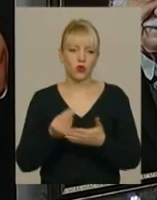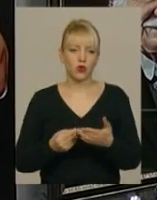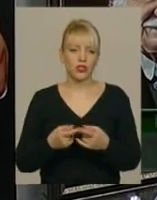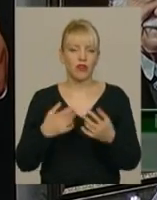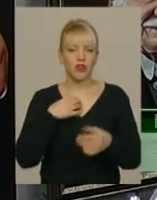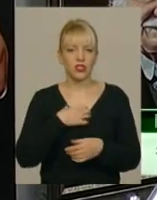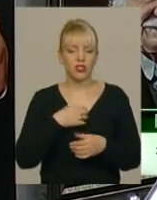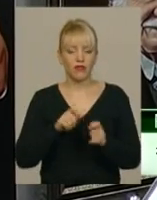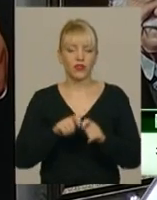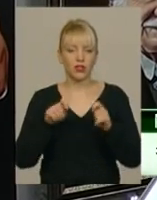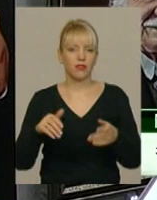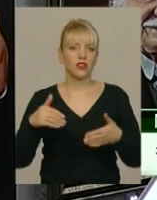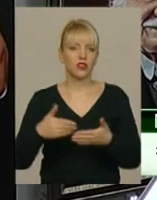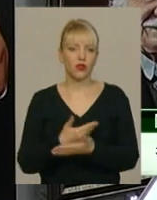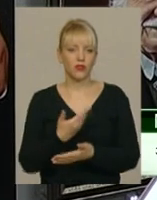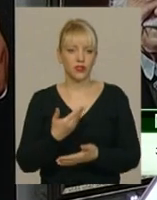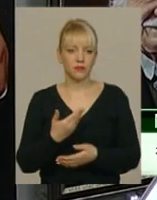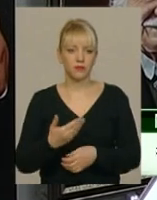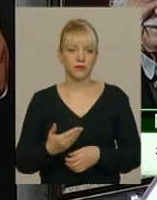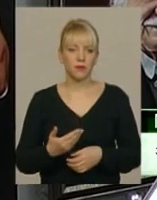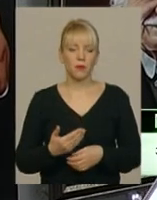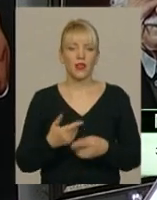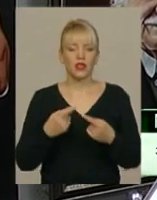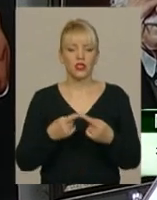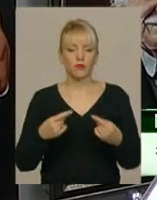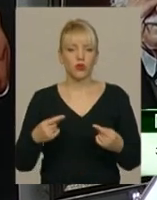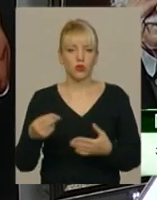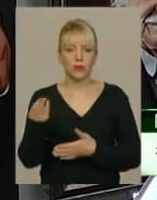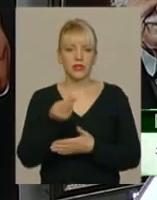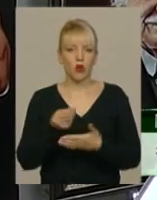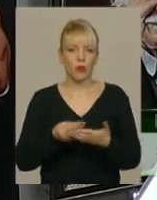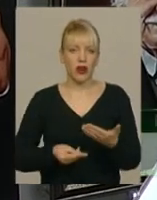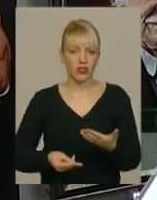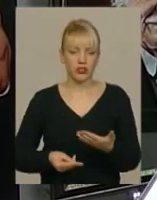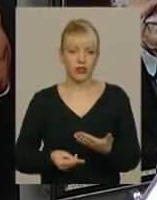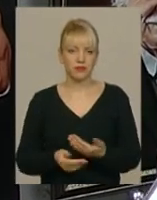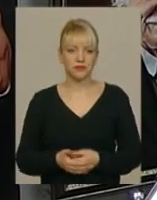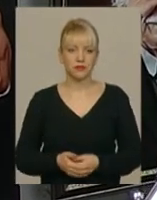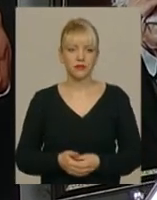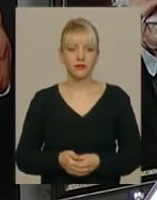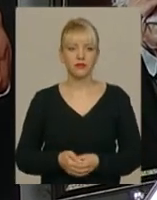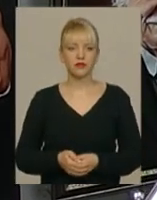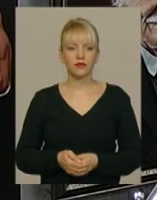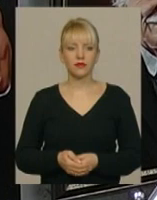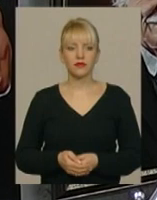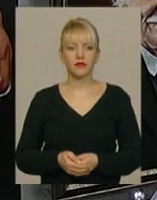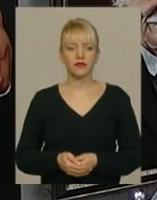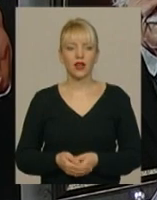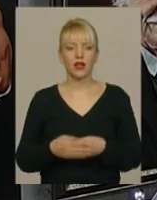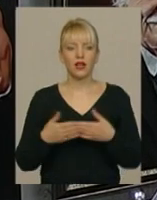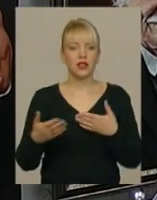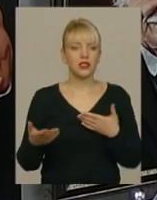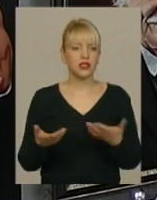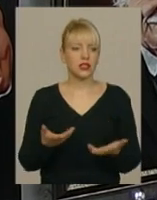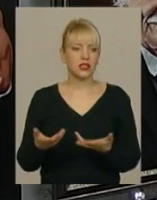відкривати нові способи зображення, якісь